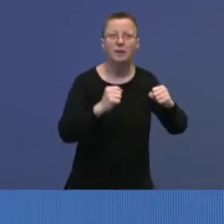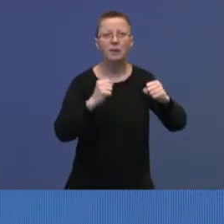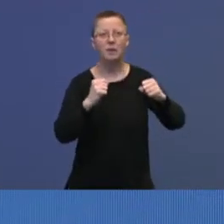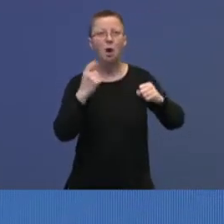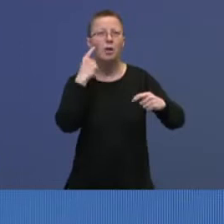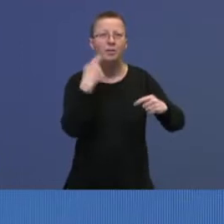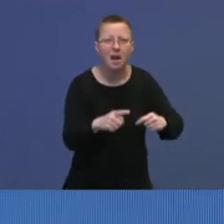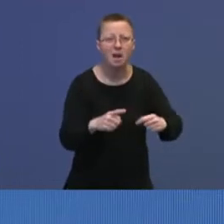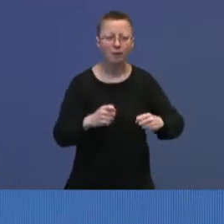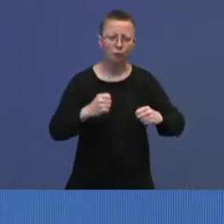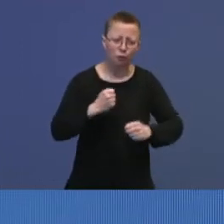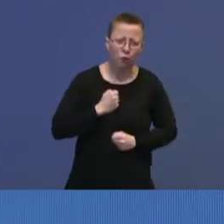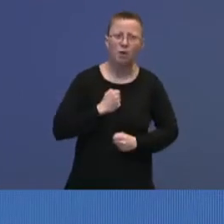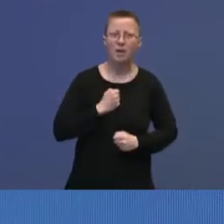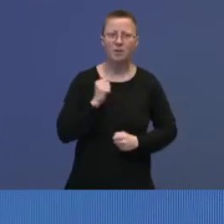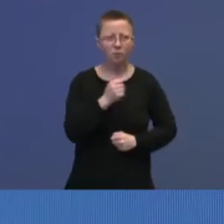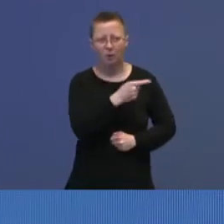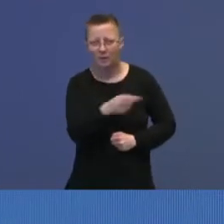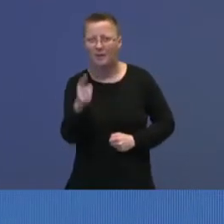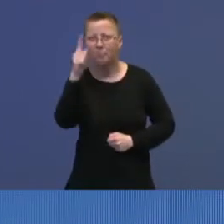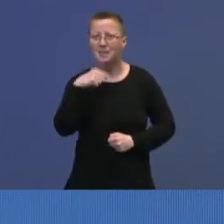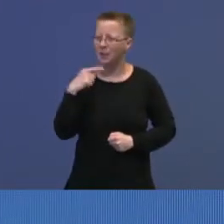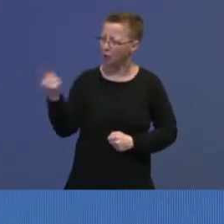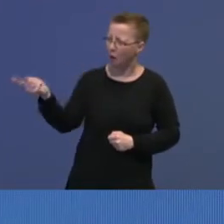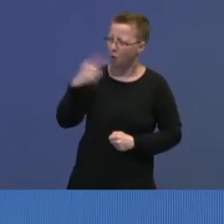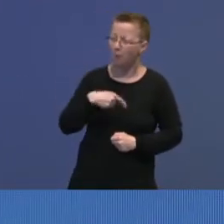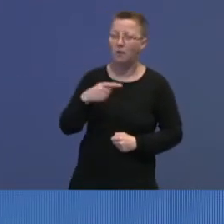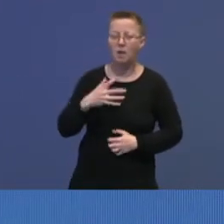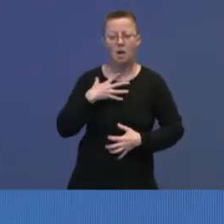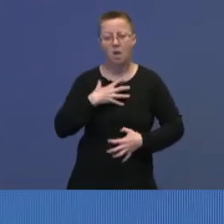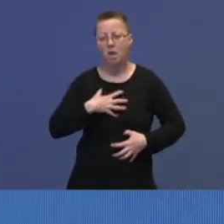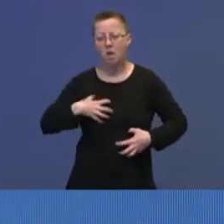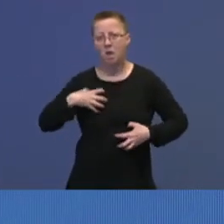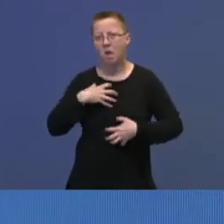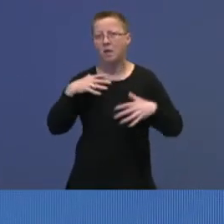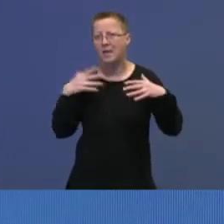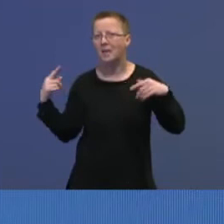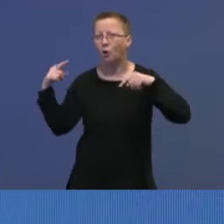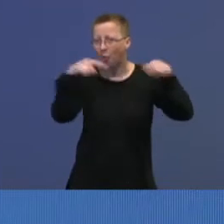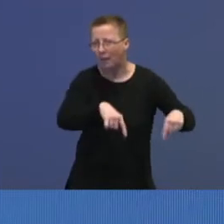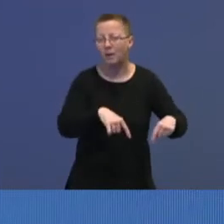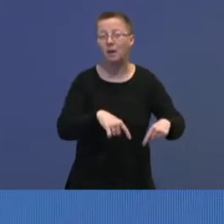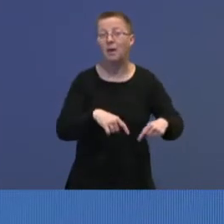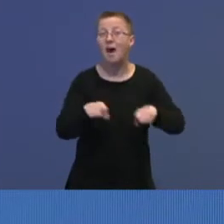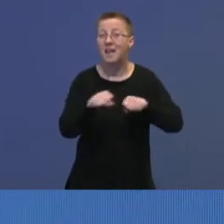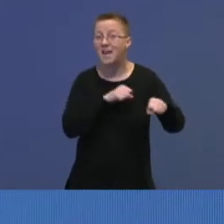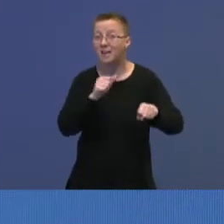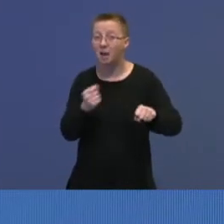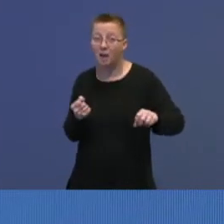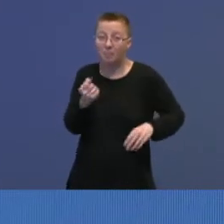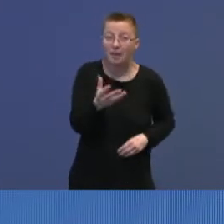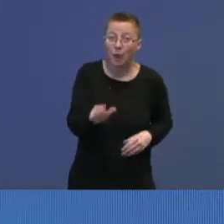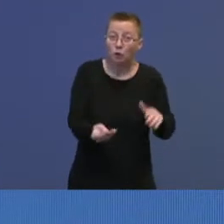tilhørighet og trygghet for de menneskene som kommer og som har opplevet fryktelig krig på veien. Regjeringen skal bidra med